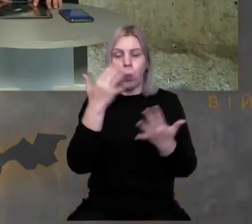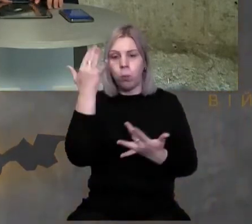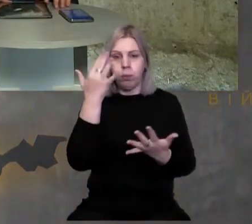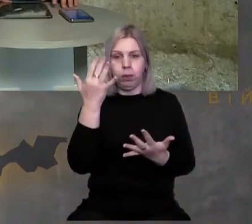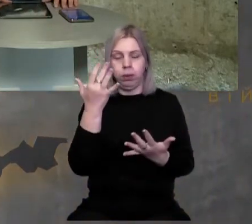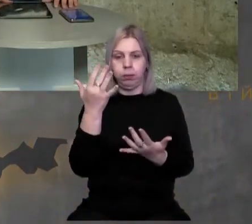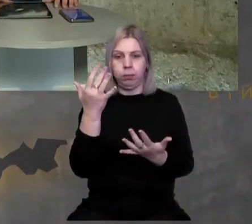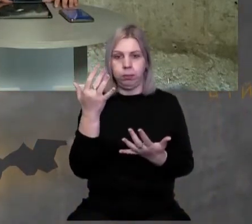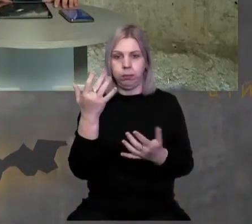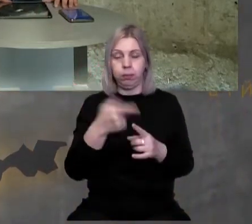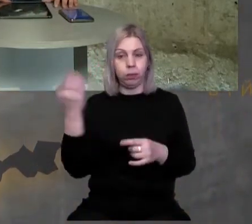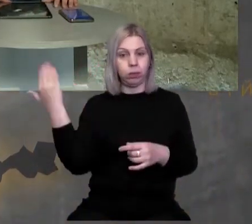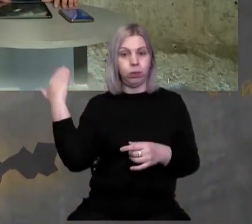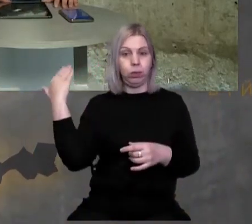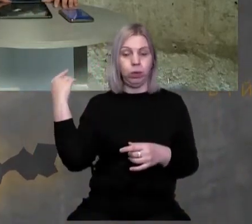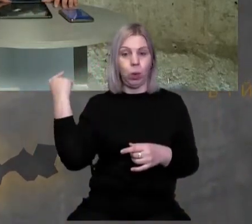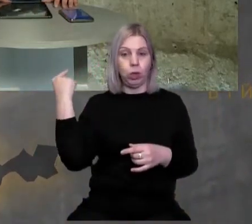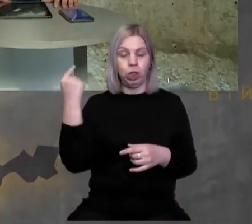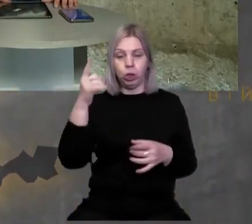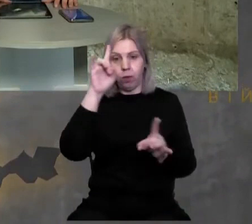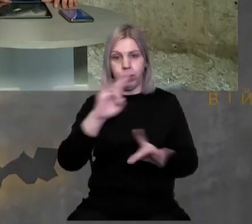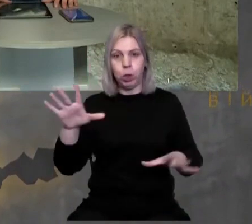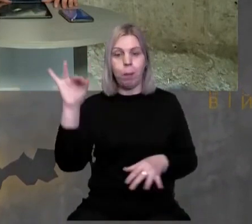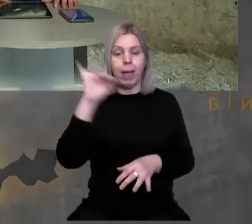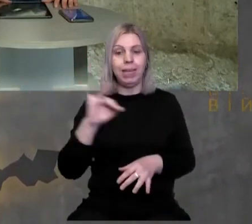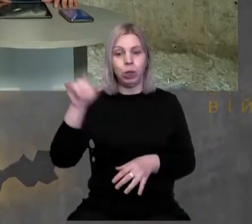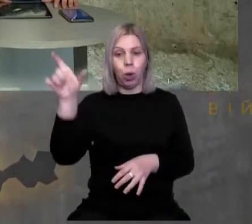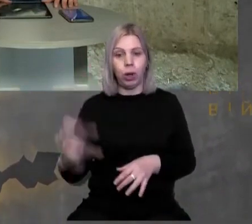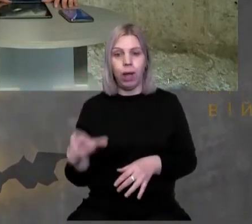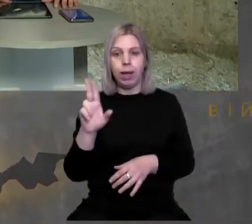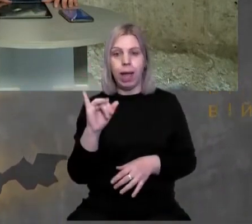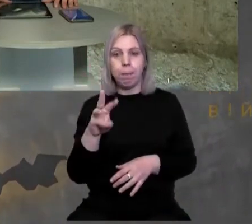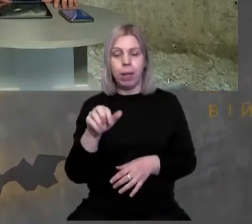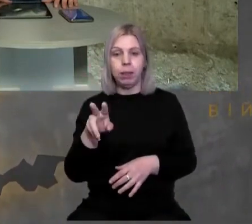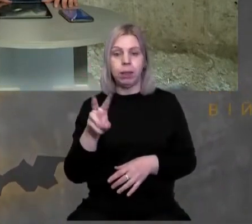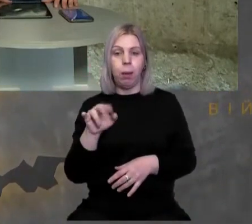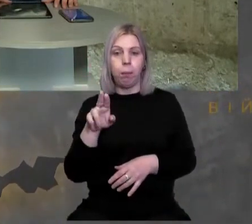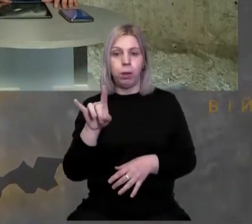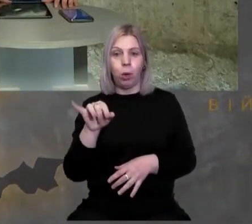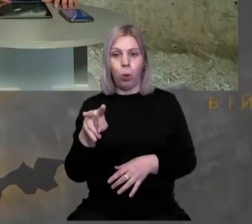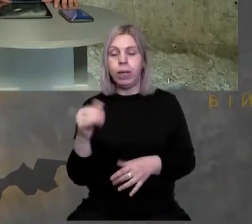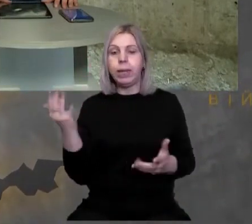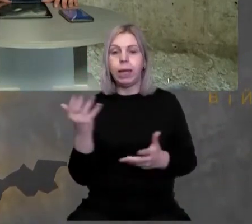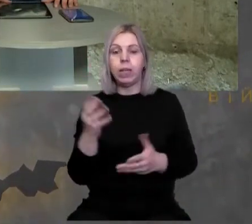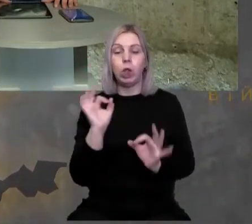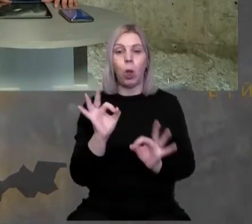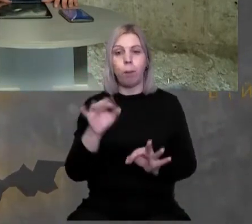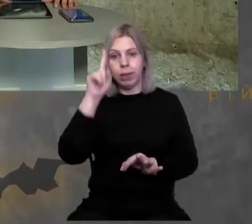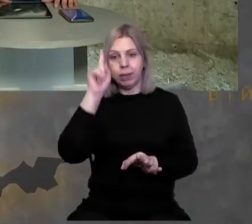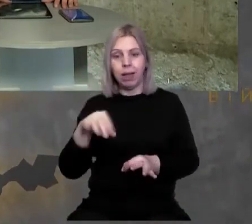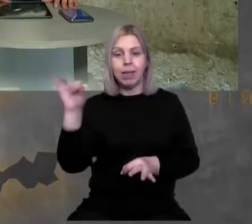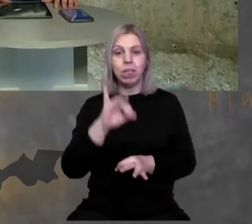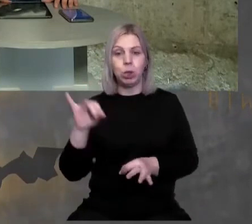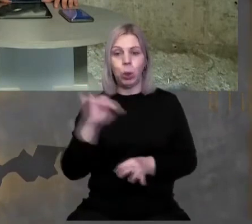тодішнього відомого історика Кайма Анатолій, який добре знав